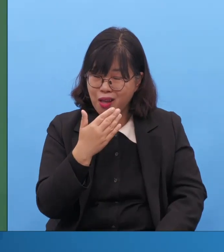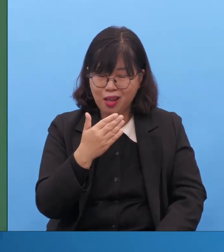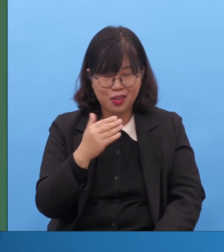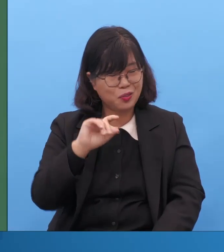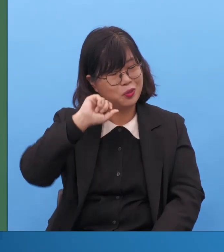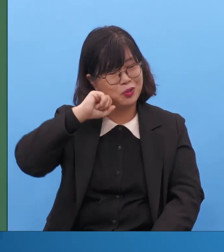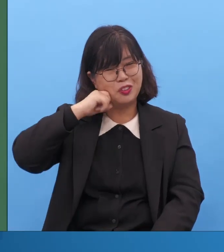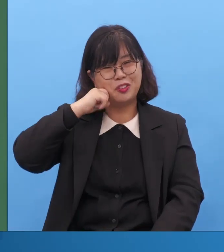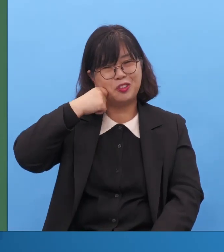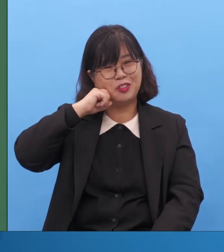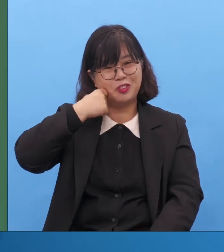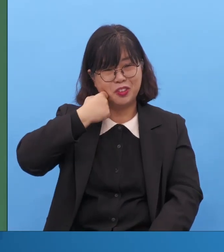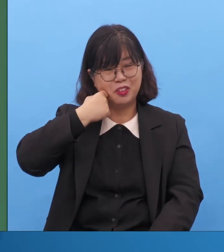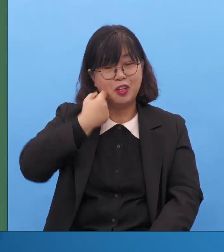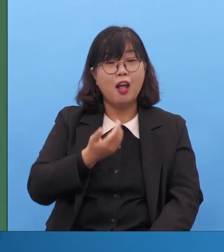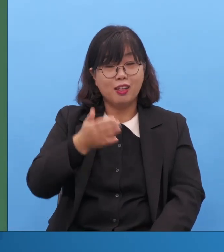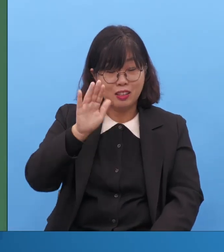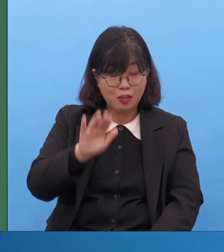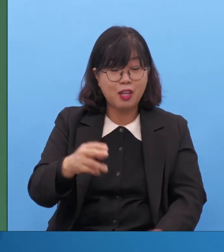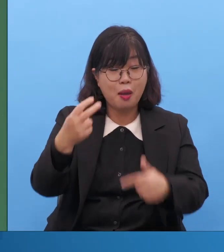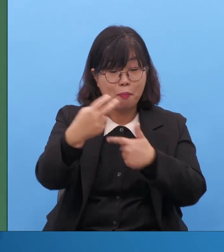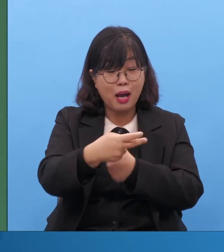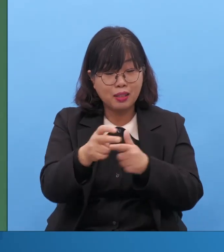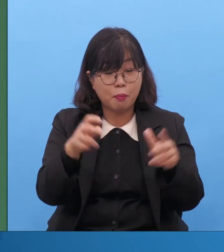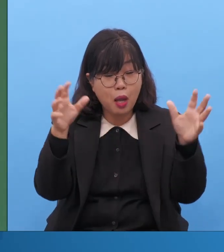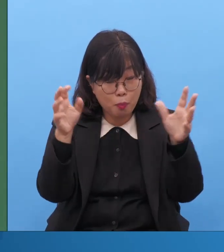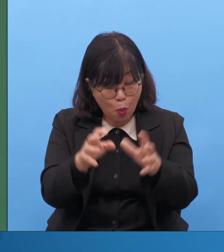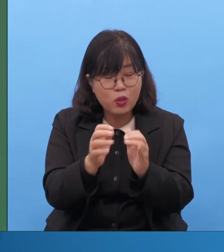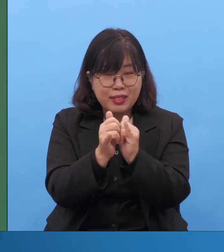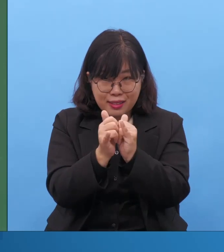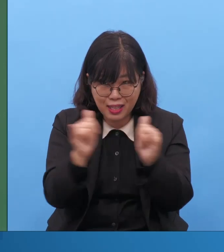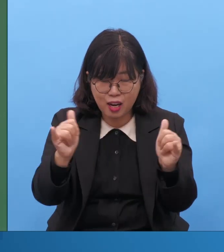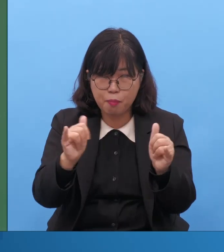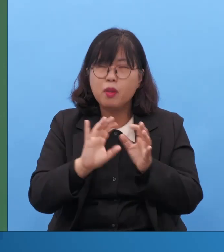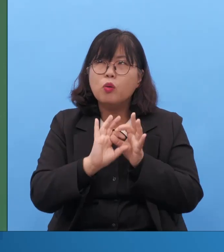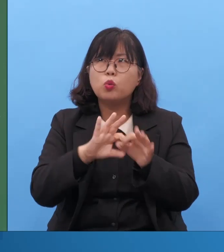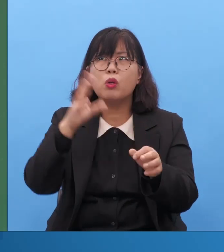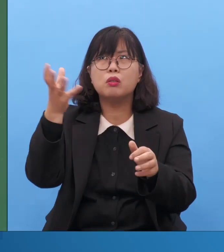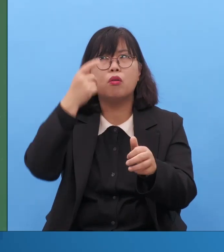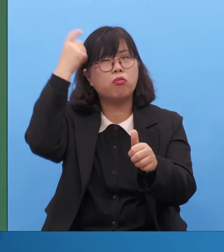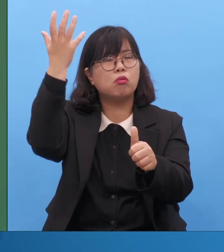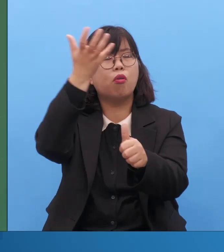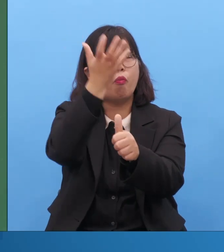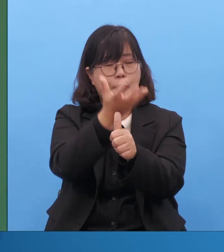간단한 얘기입니다. 지금 오늘 여러분 교회 문제는 뭡니까?